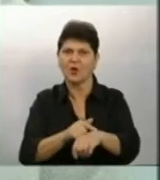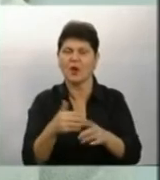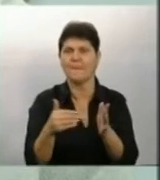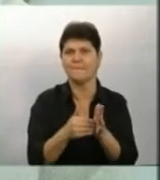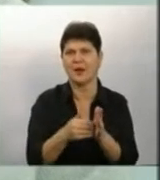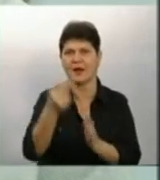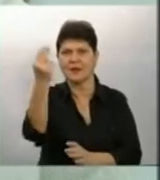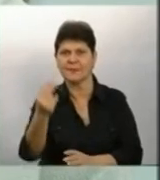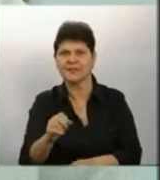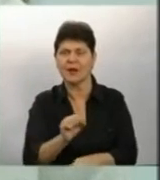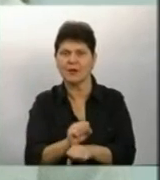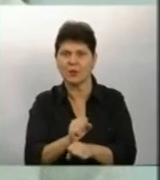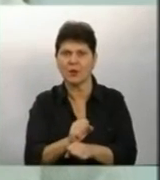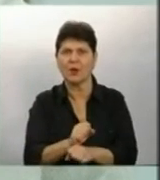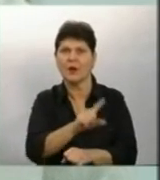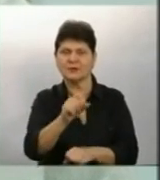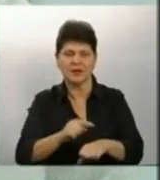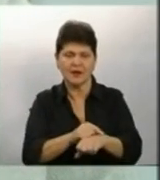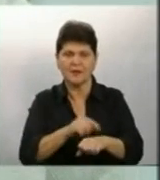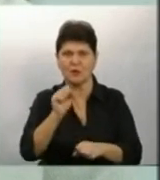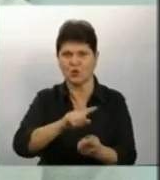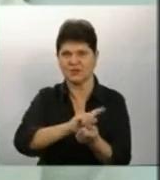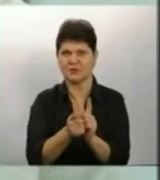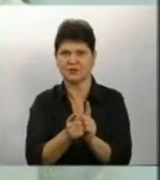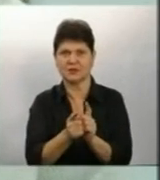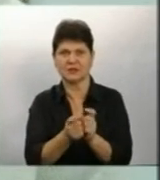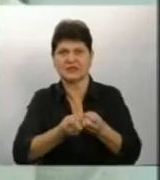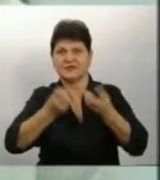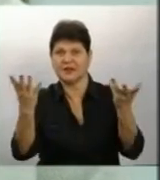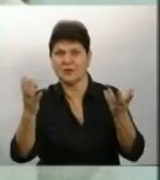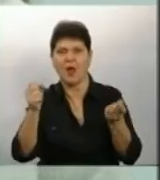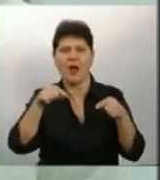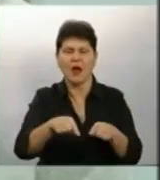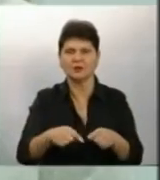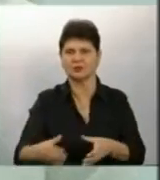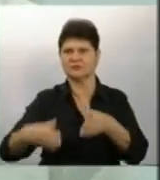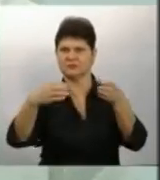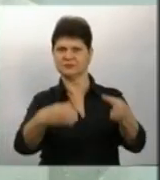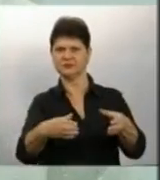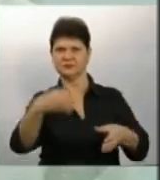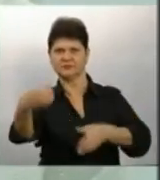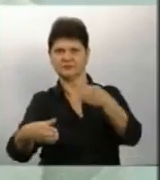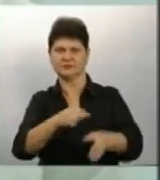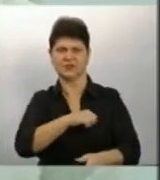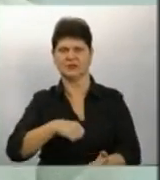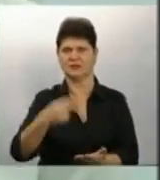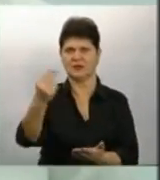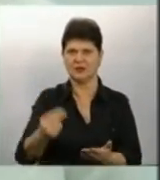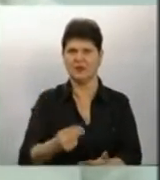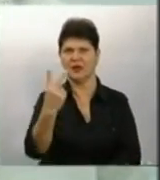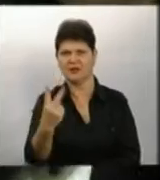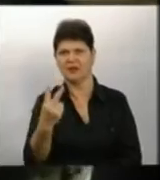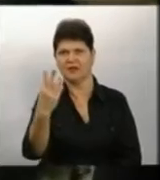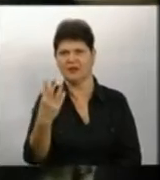написати роботи Тому що за лічені хвилини може змінитися світло А тут ти поставив постановку і можеш малювати день, два і